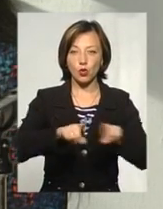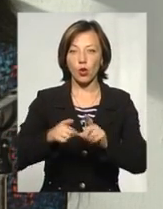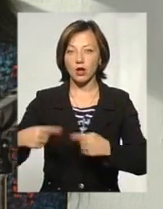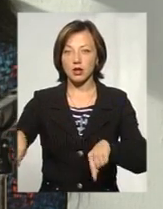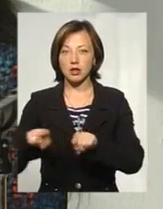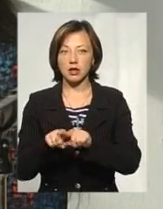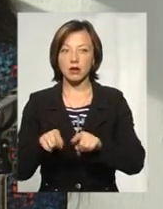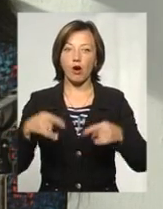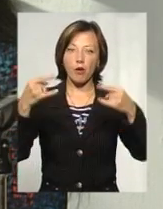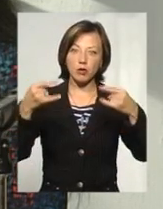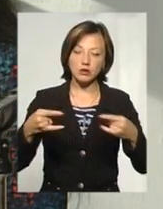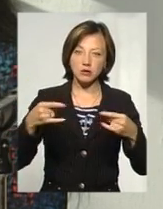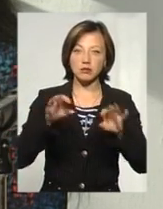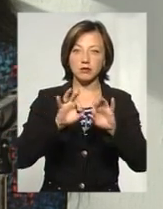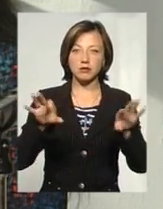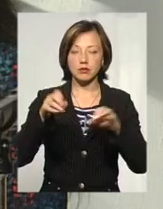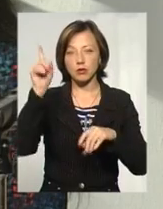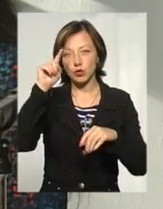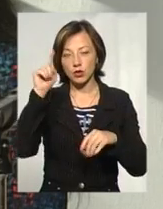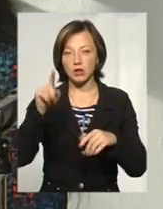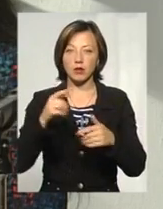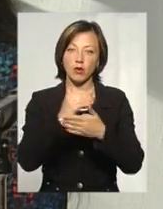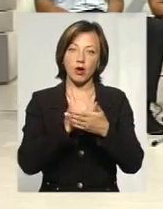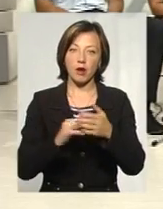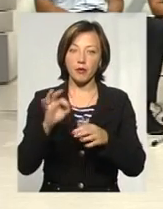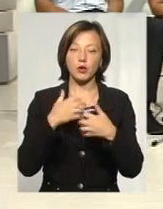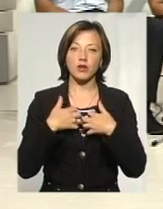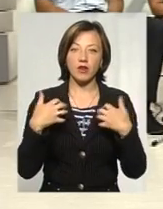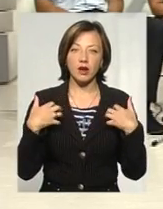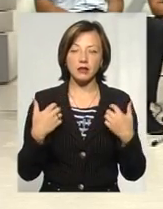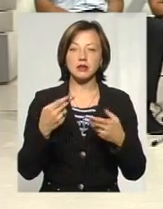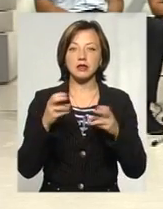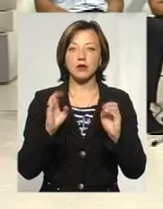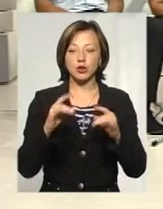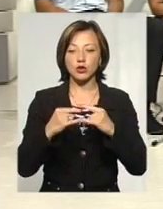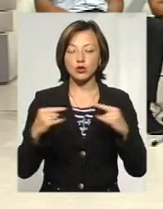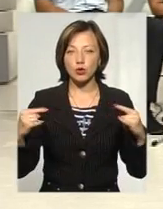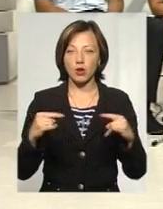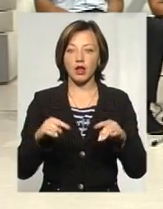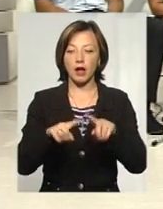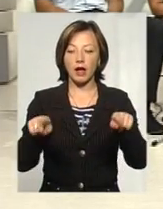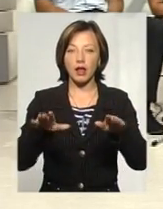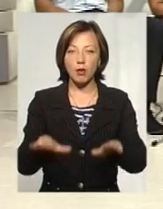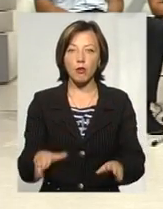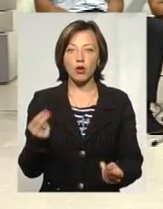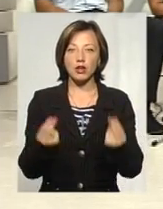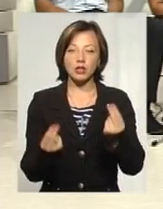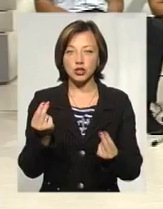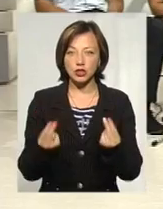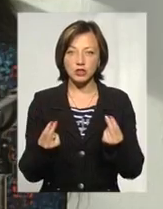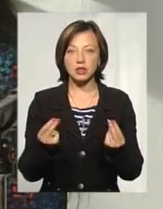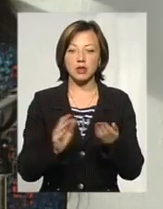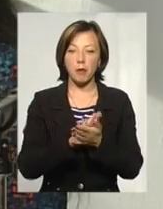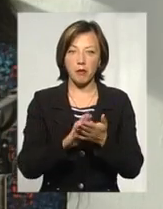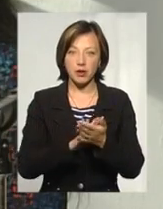монітор, де будуть транслюватися мультики, програми про тварин, де буде столик, килимок, іграшки, такі, які